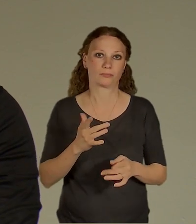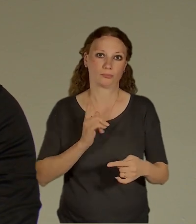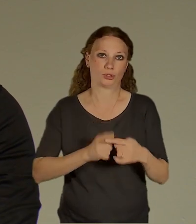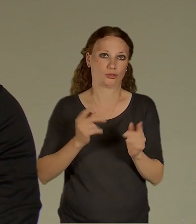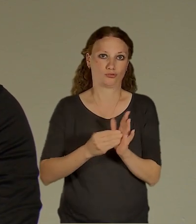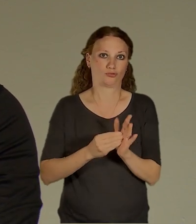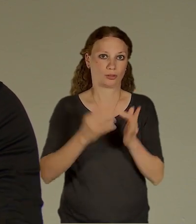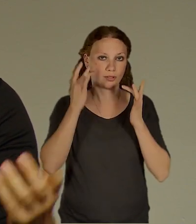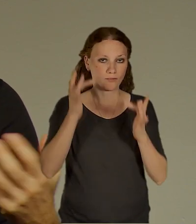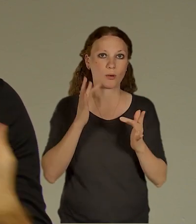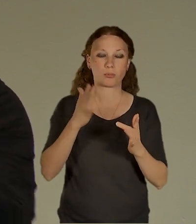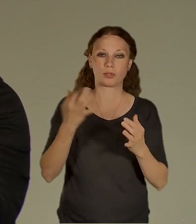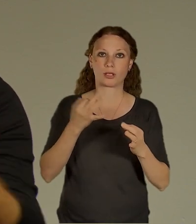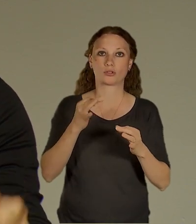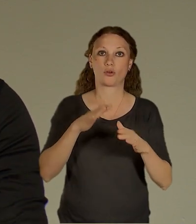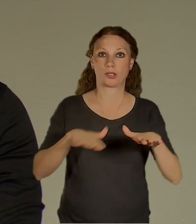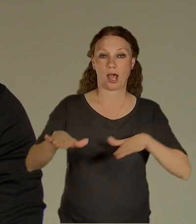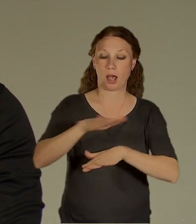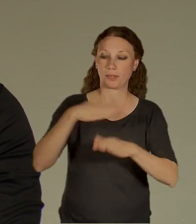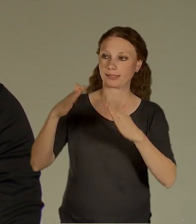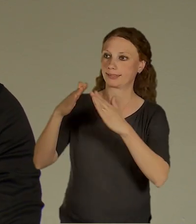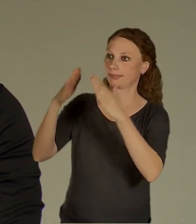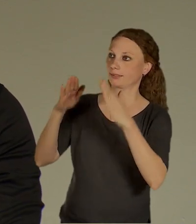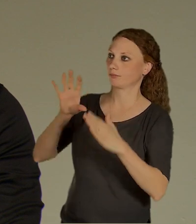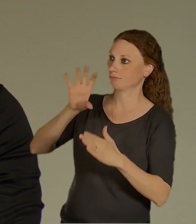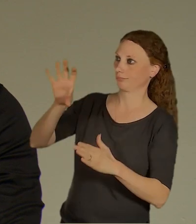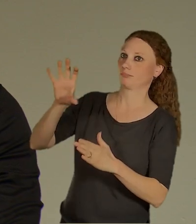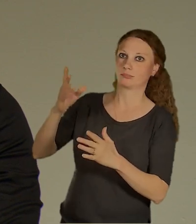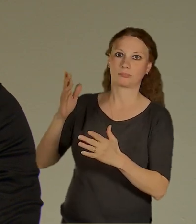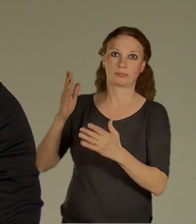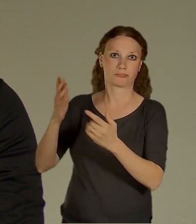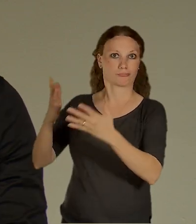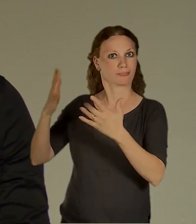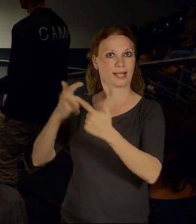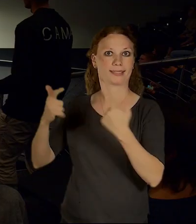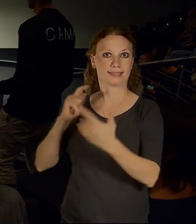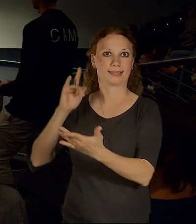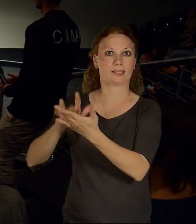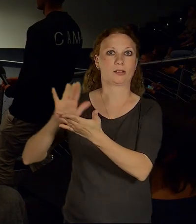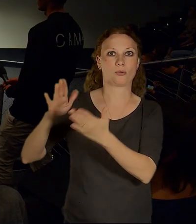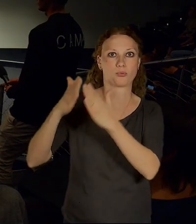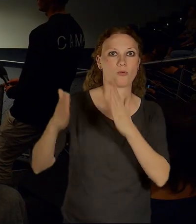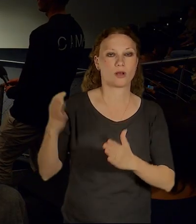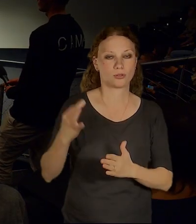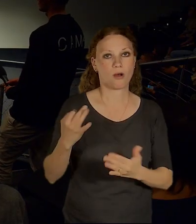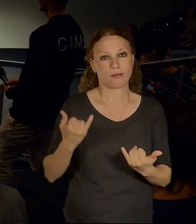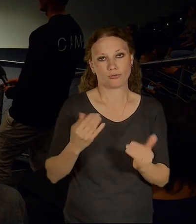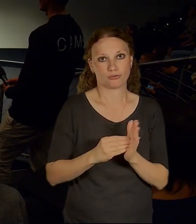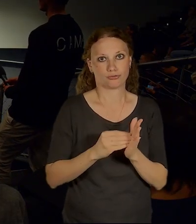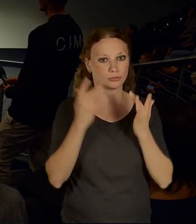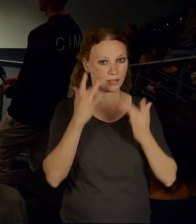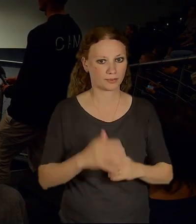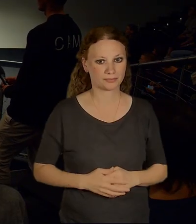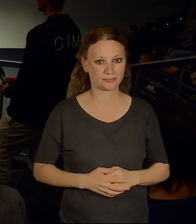to průčelí toho náměstí, aby to bylo nově definované jako náměstí. Jenom doplním, ono to působí, že když jako